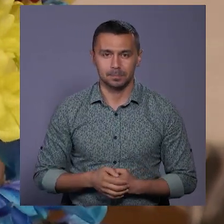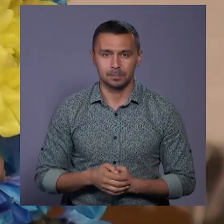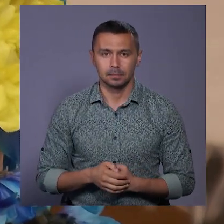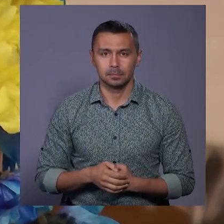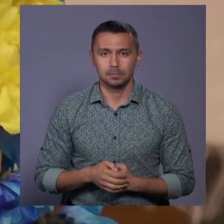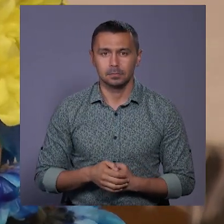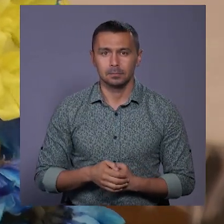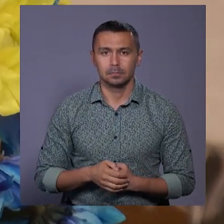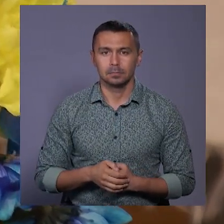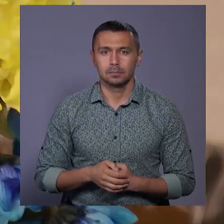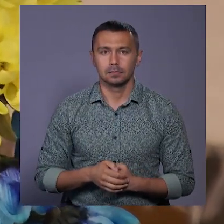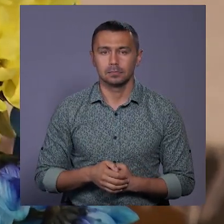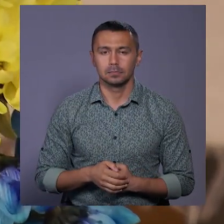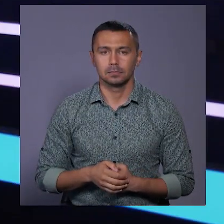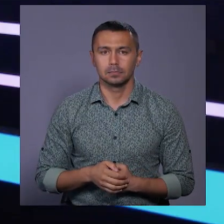Марія Шевчук – Новини міста.